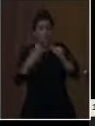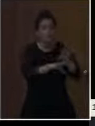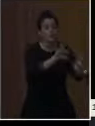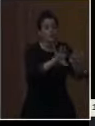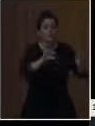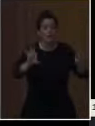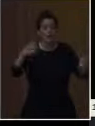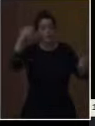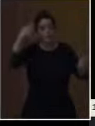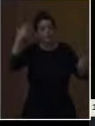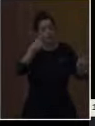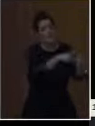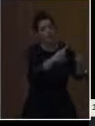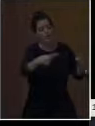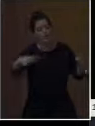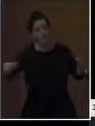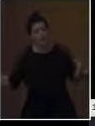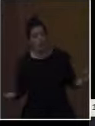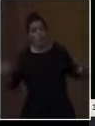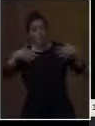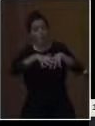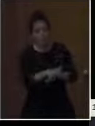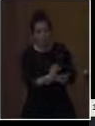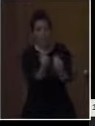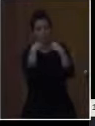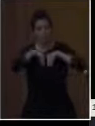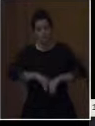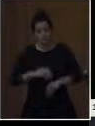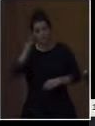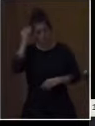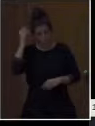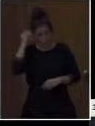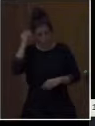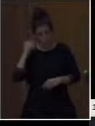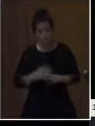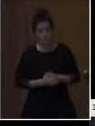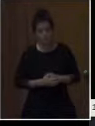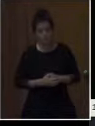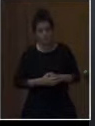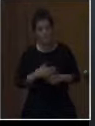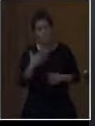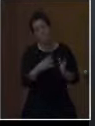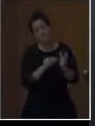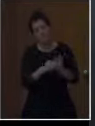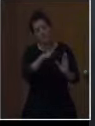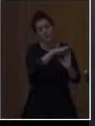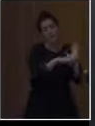όλων των επιστημονικών κλάδων. Στην έκτη τάξη, μια από τις βασικές μας διαθεματικές εργασίες αφορά στη διατροφή.